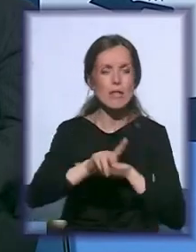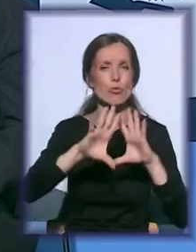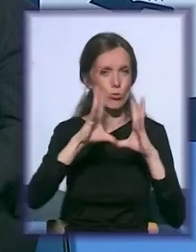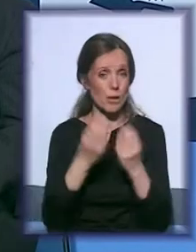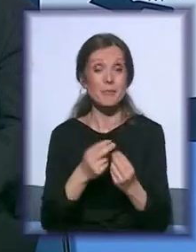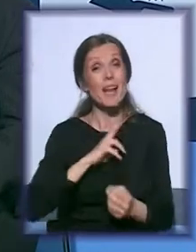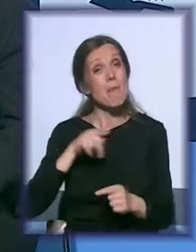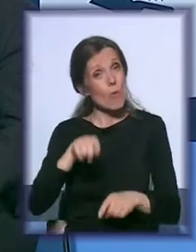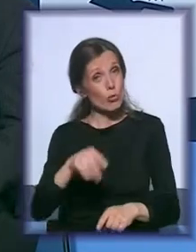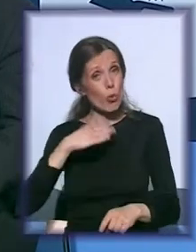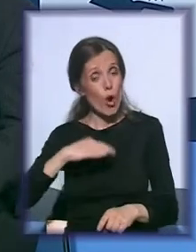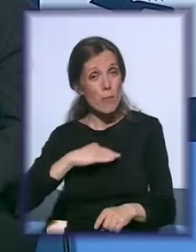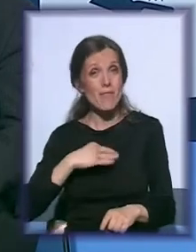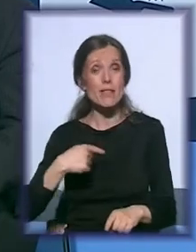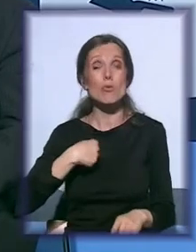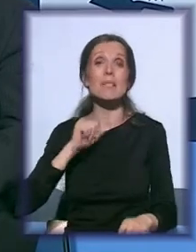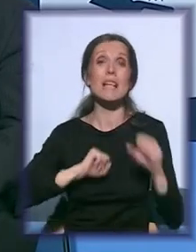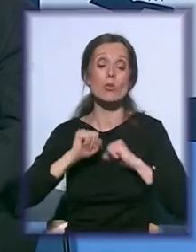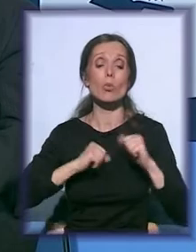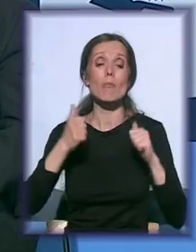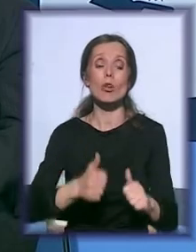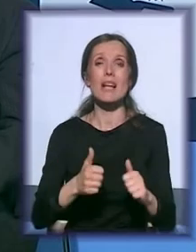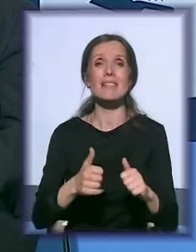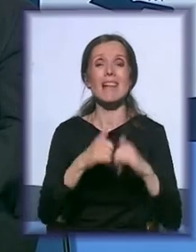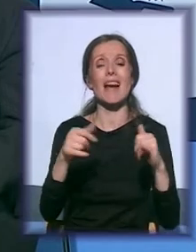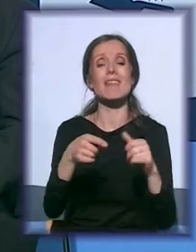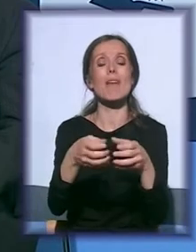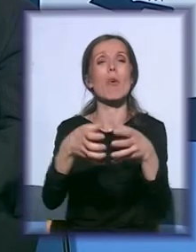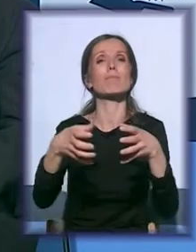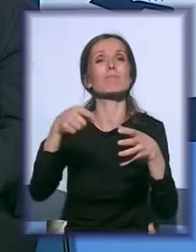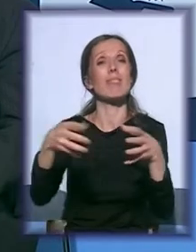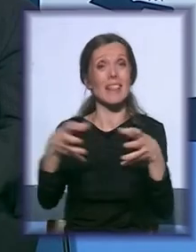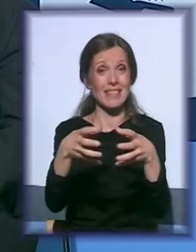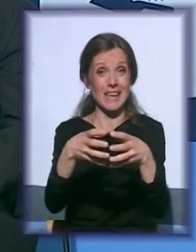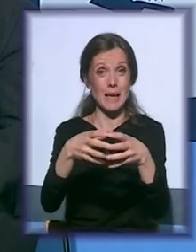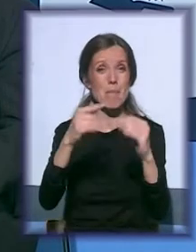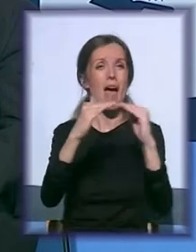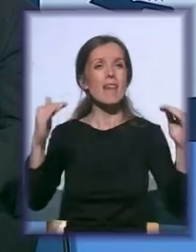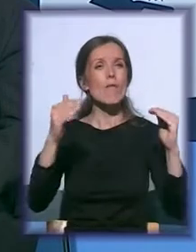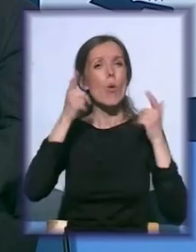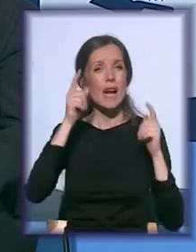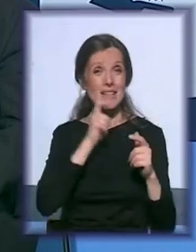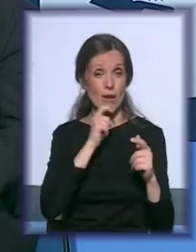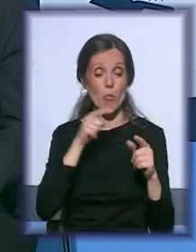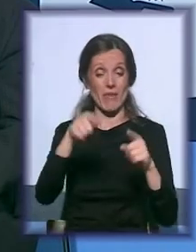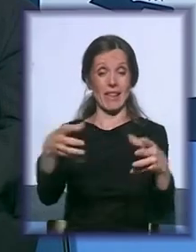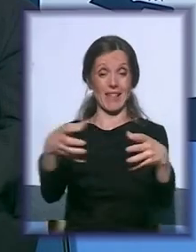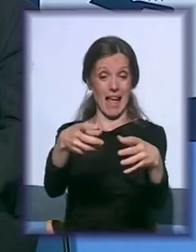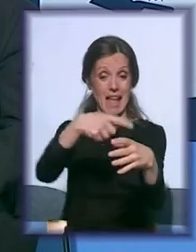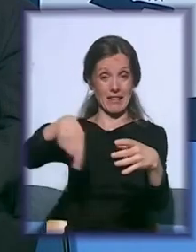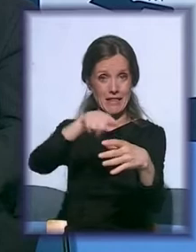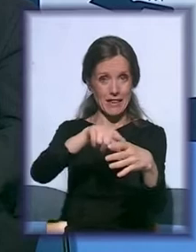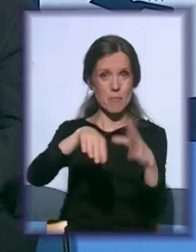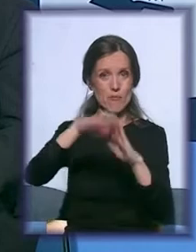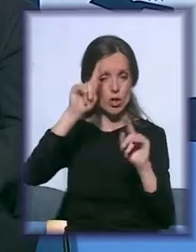obavezu i gledamo da sad razvijemo taj tim na nivou gradske uprave koji će priličan deo svog radnog vremena